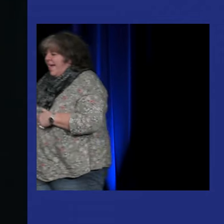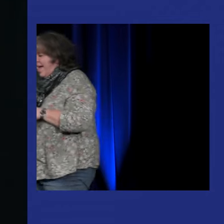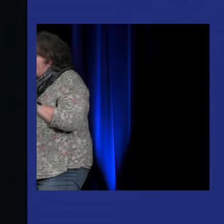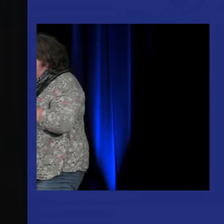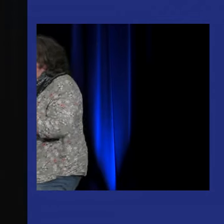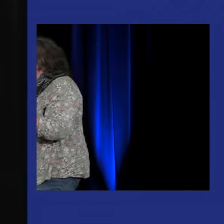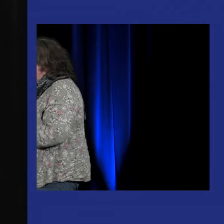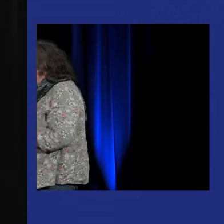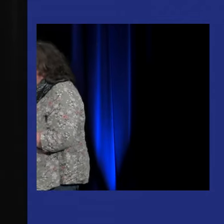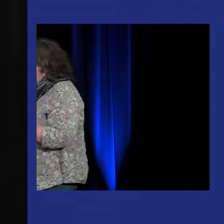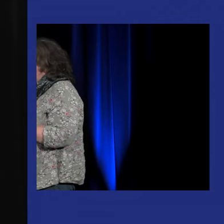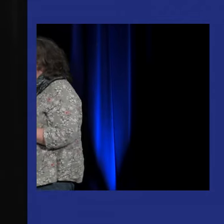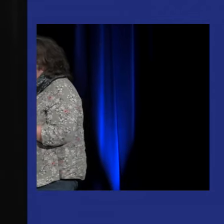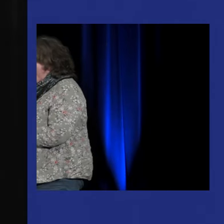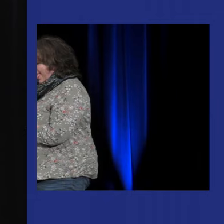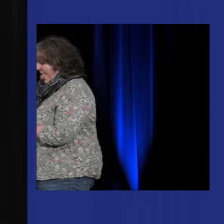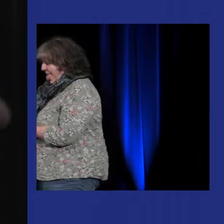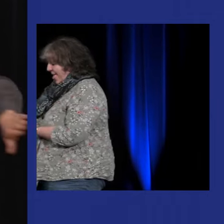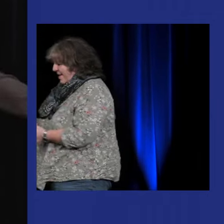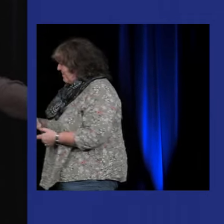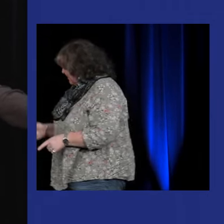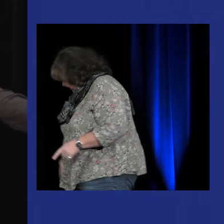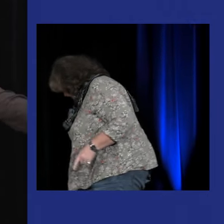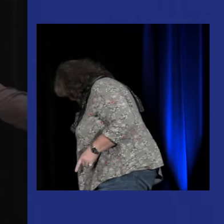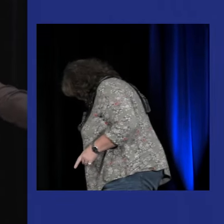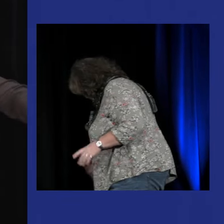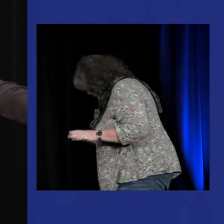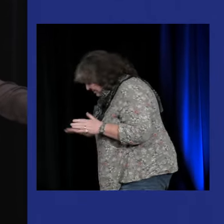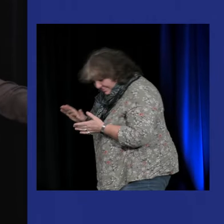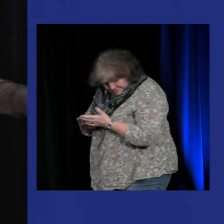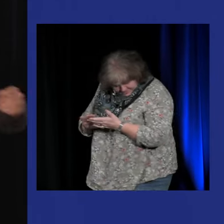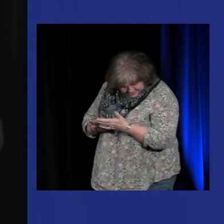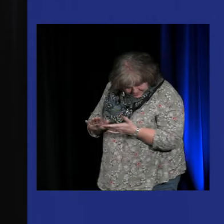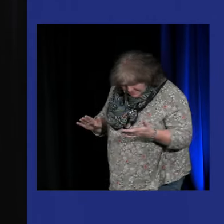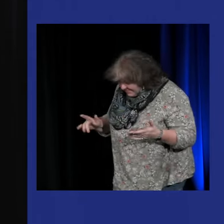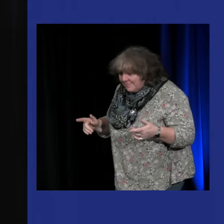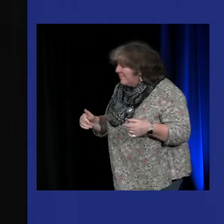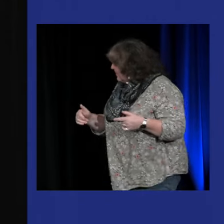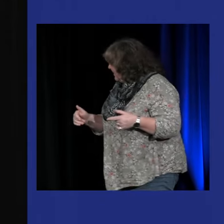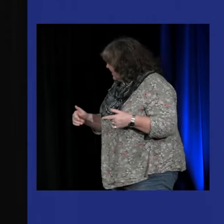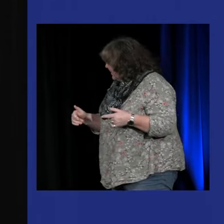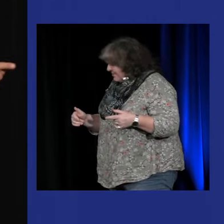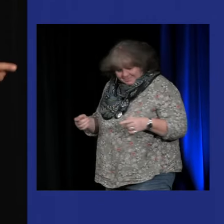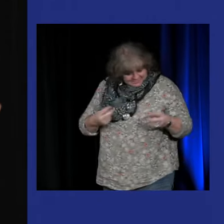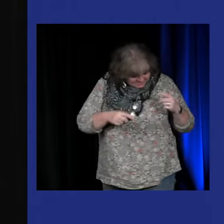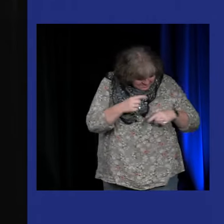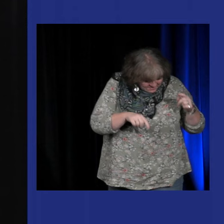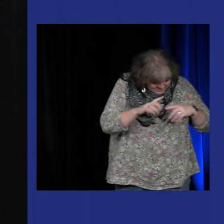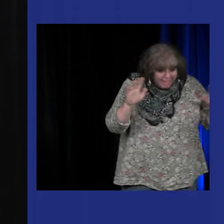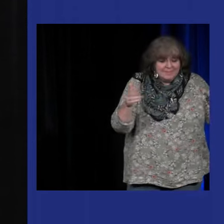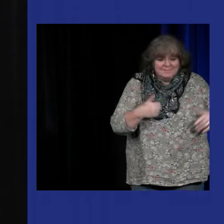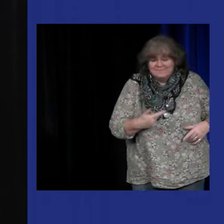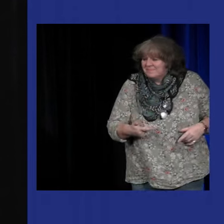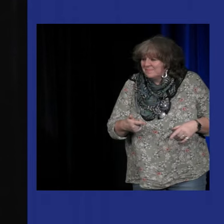oui pour faire lien avec l'histoire de l'art-thérapie c'est vrai que c'est quelque chose qui pose un peu toujours il faut se mettre face